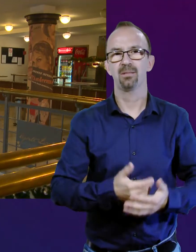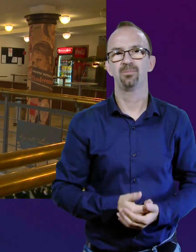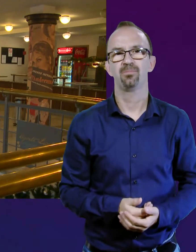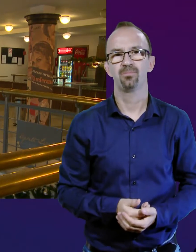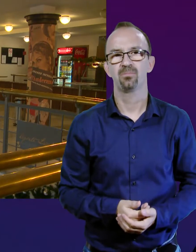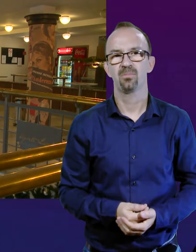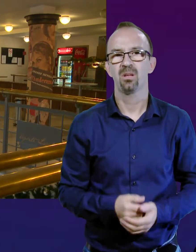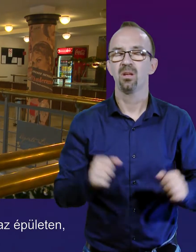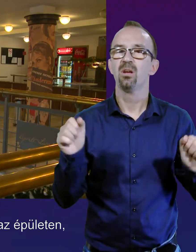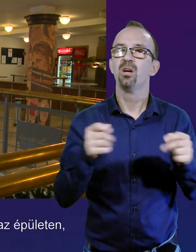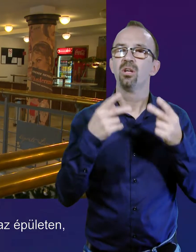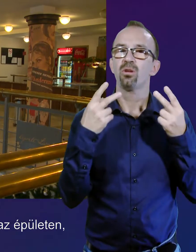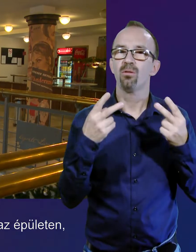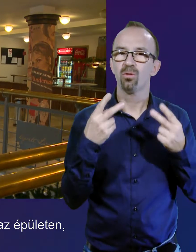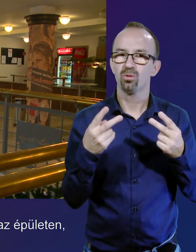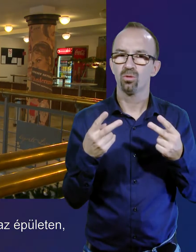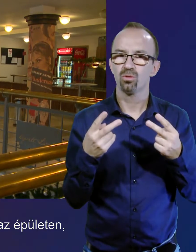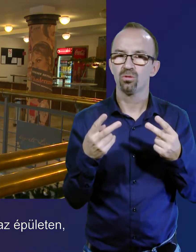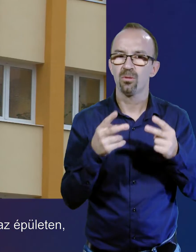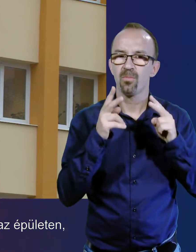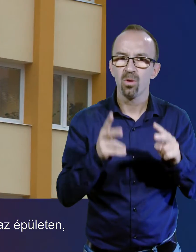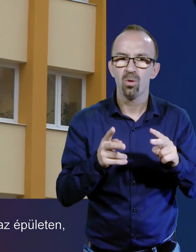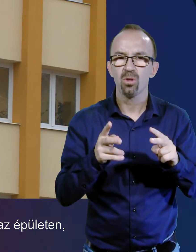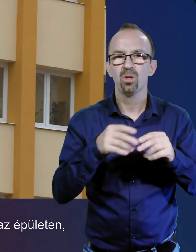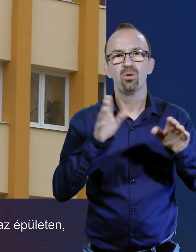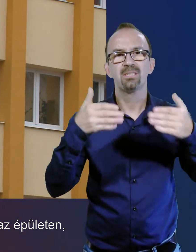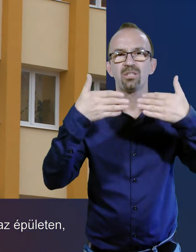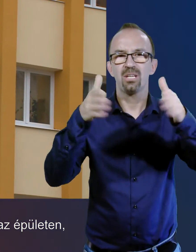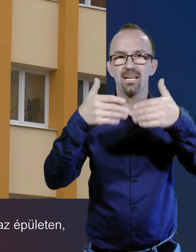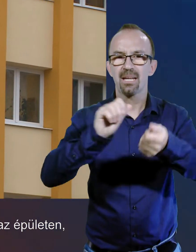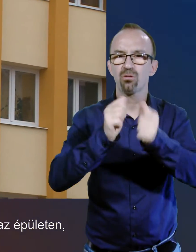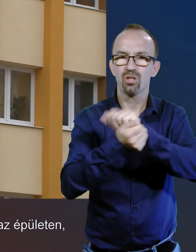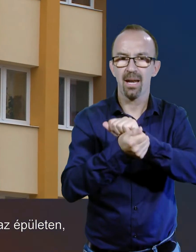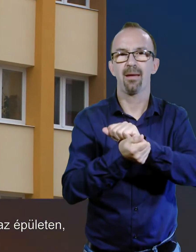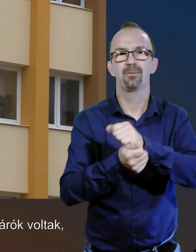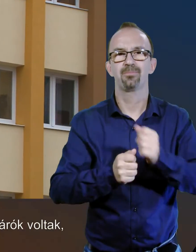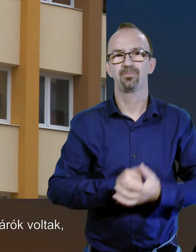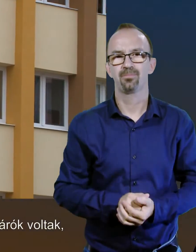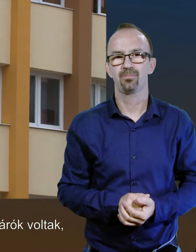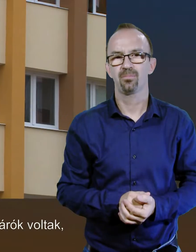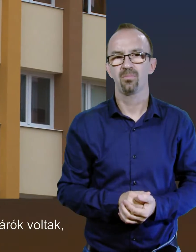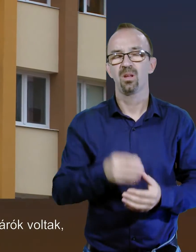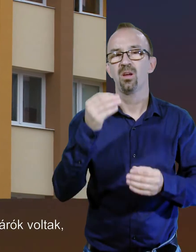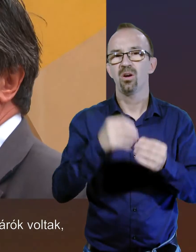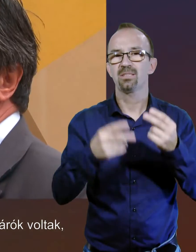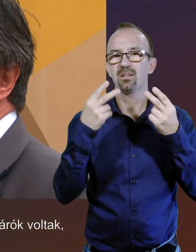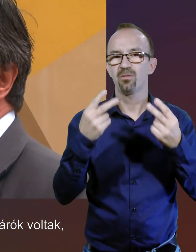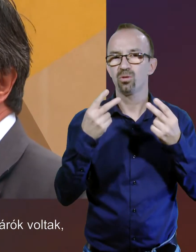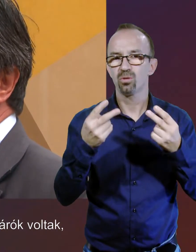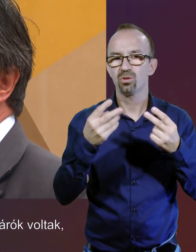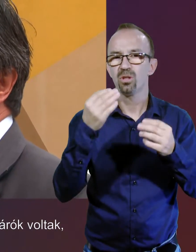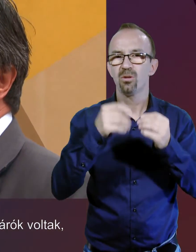ami nagyon fontos, hogy az összes nyilázzárót kicseréltük az épületen, ami azért is fontos, mert